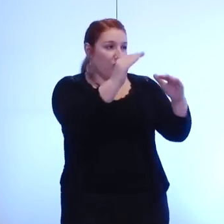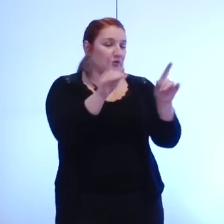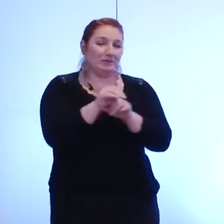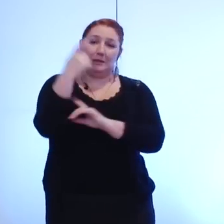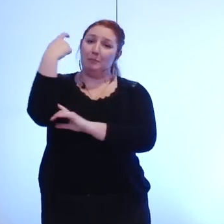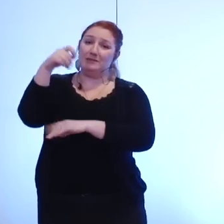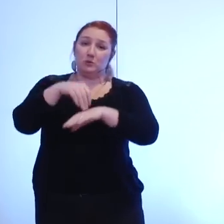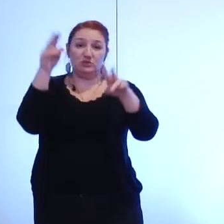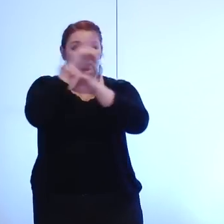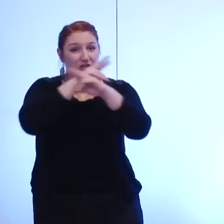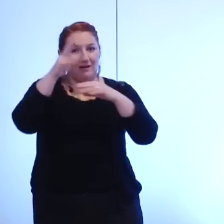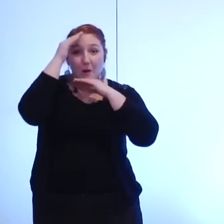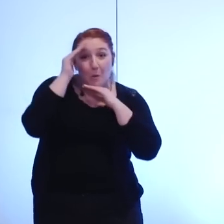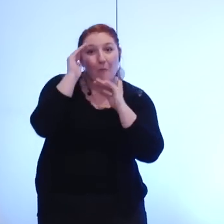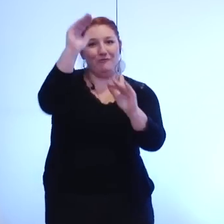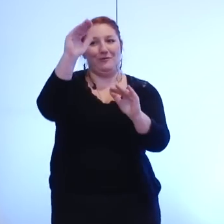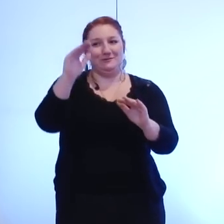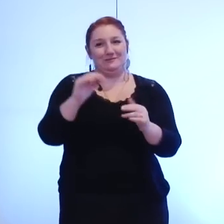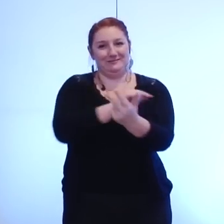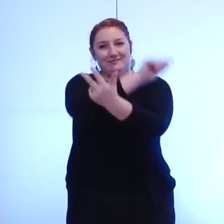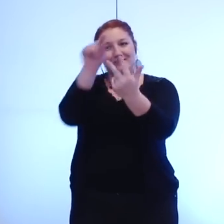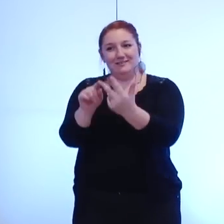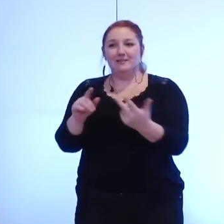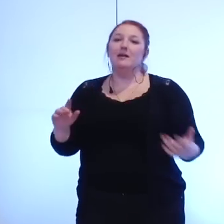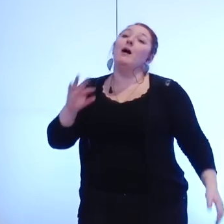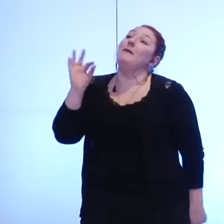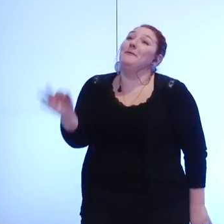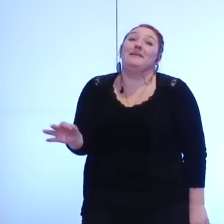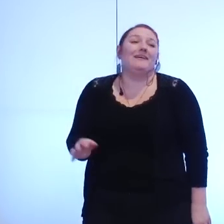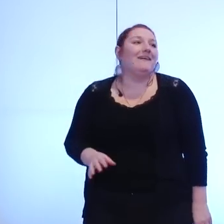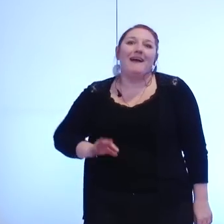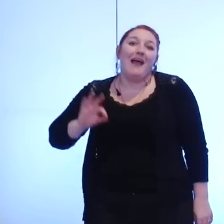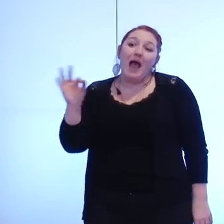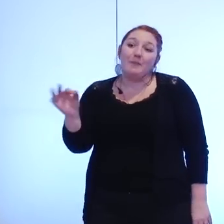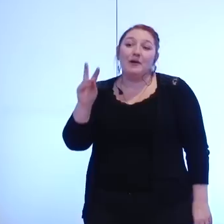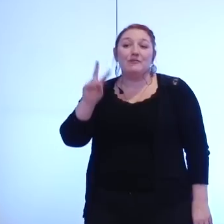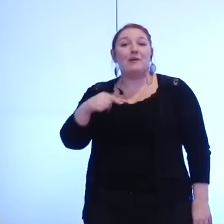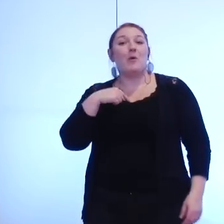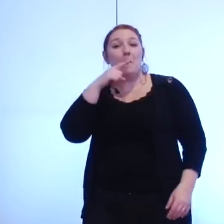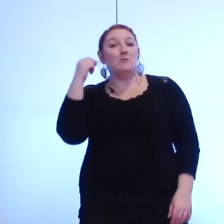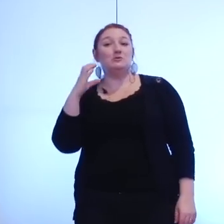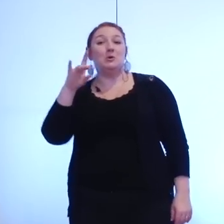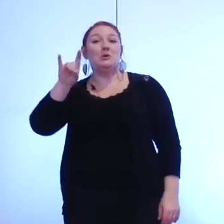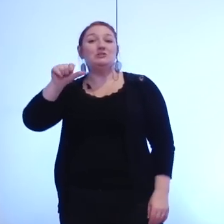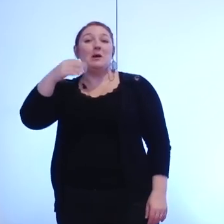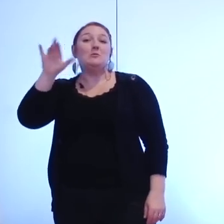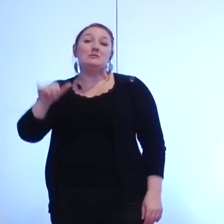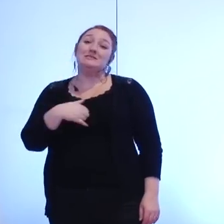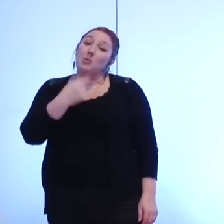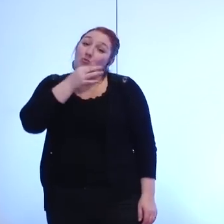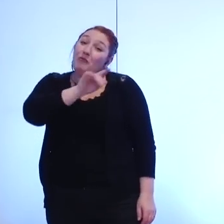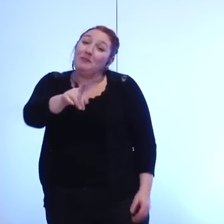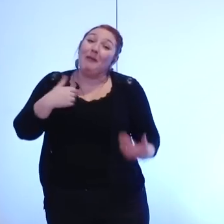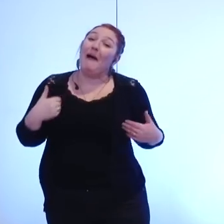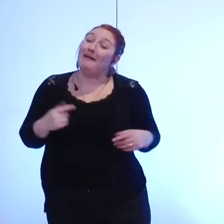pour que chacun puisse trouver bah oui bah oui moi je suis pas monsieur Chamussy j'en profite pas puisse trouver une